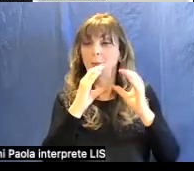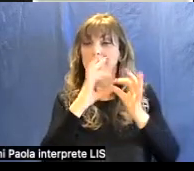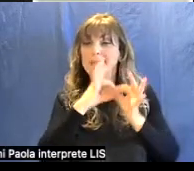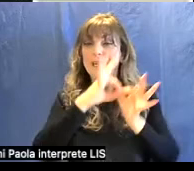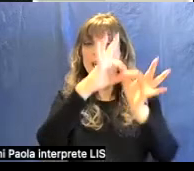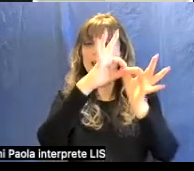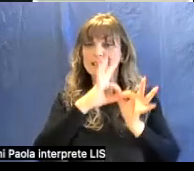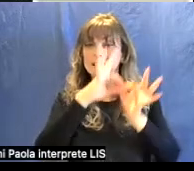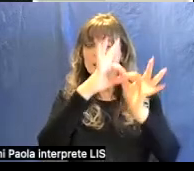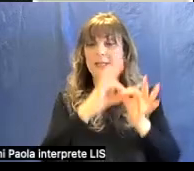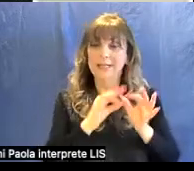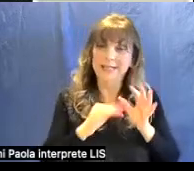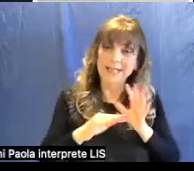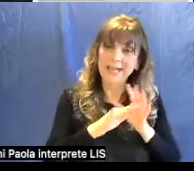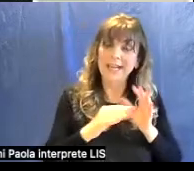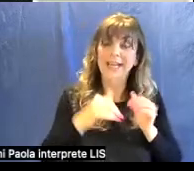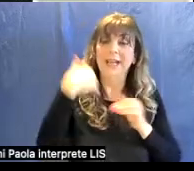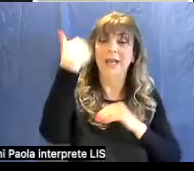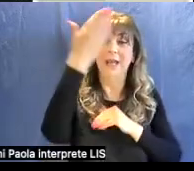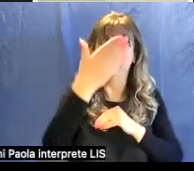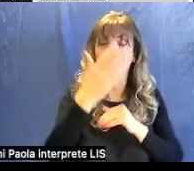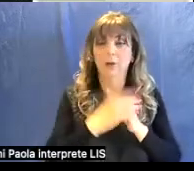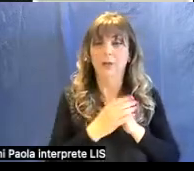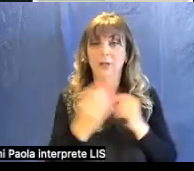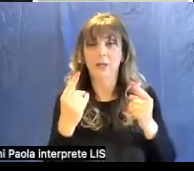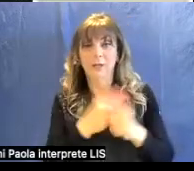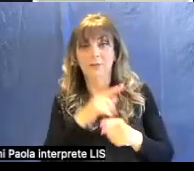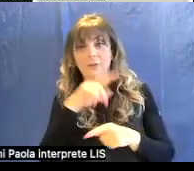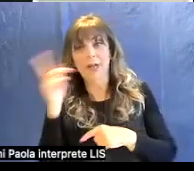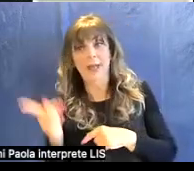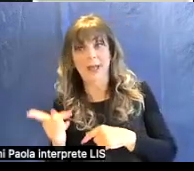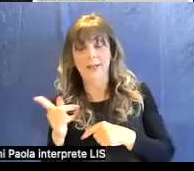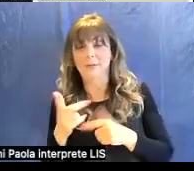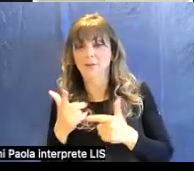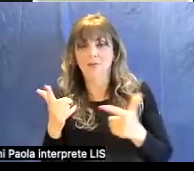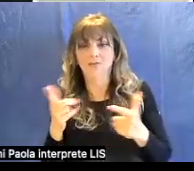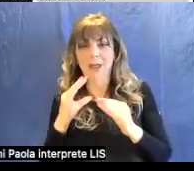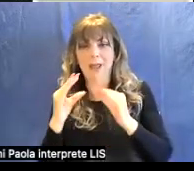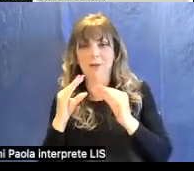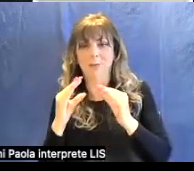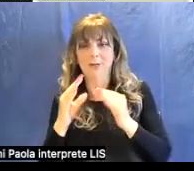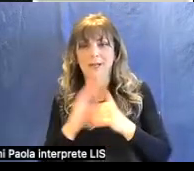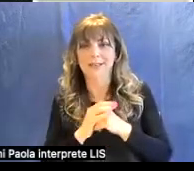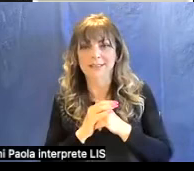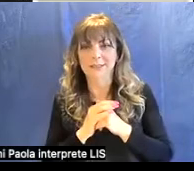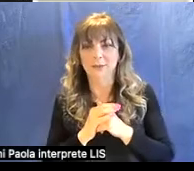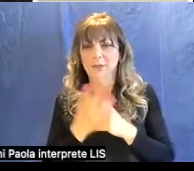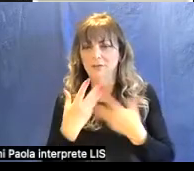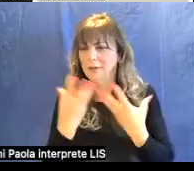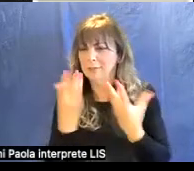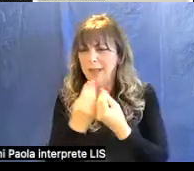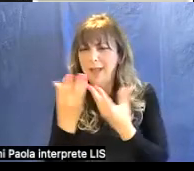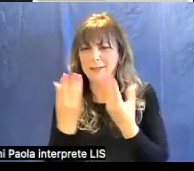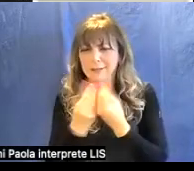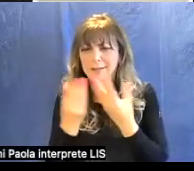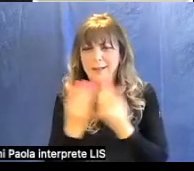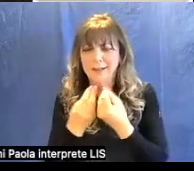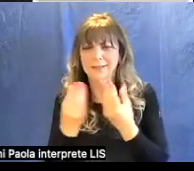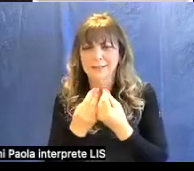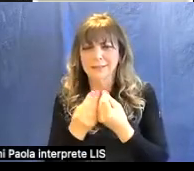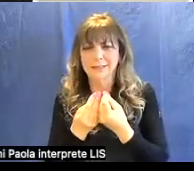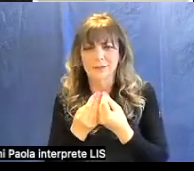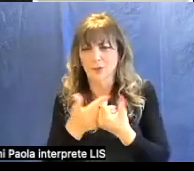ultraterrena e quella terrena invece l'opera della quietia è proprio ricchissima di personaggi proprio in maniera